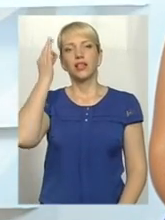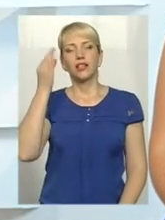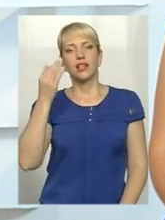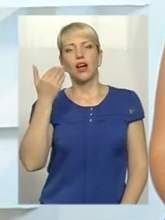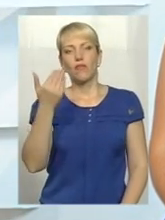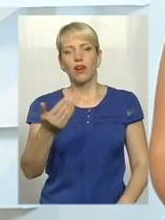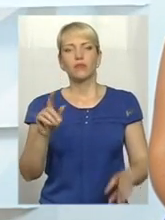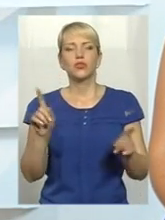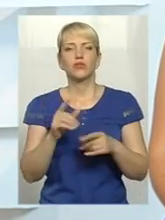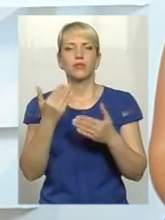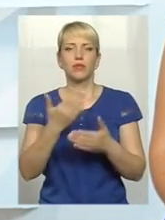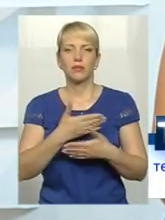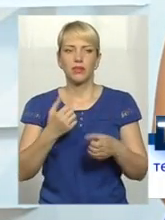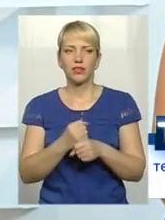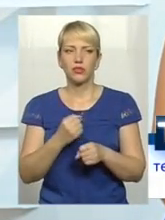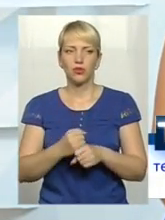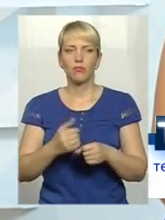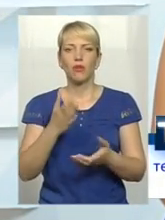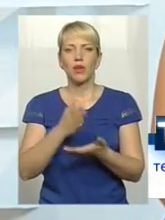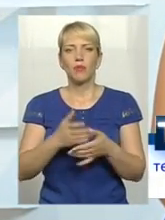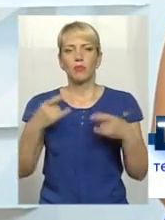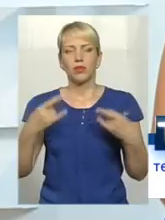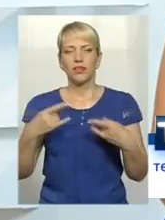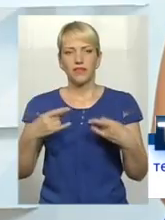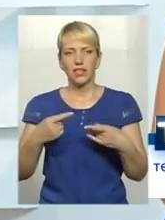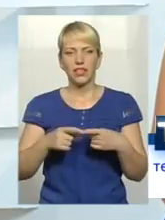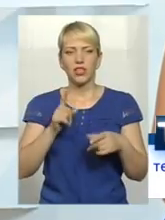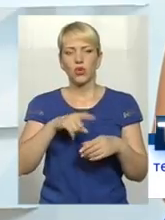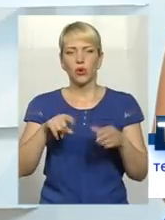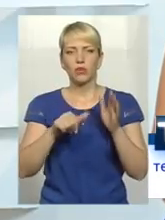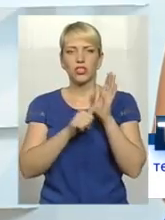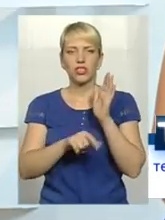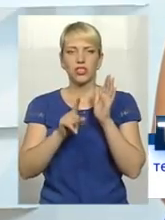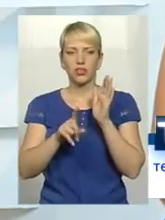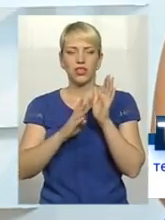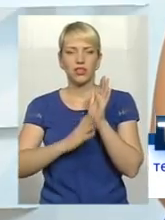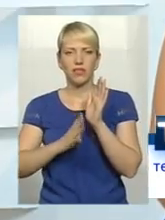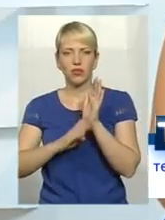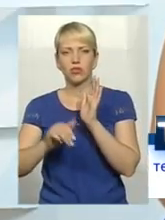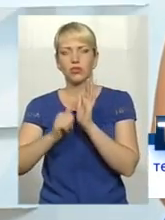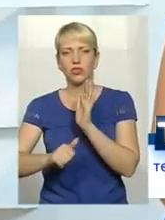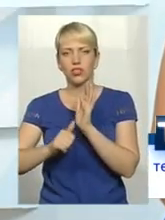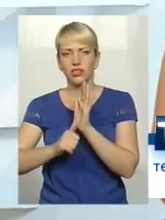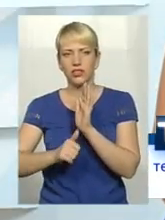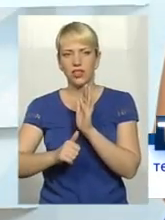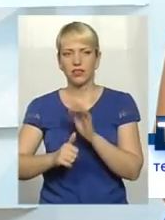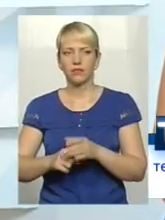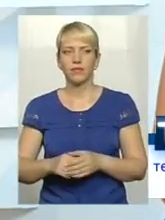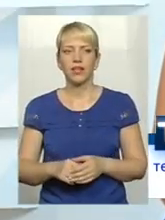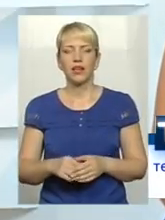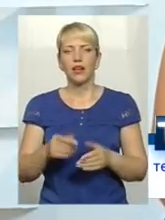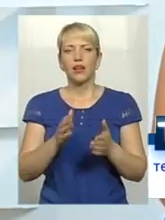телеглядачам, що ми працюємо у прямому ефірі. Номер студії «Незмінний» 61960.